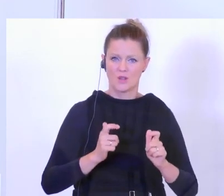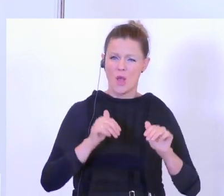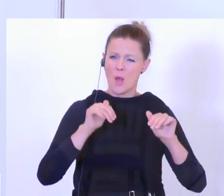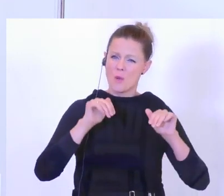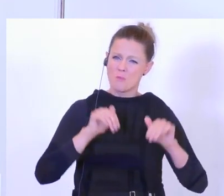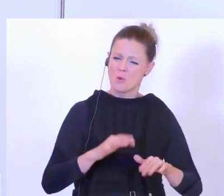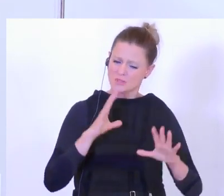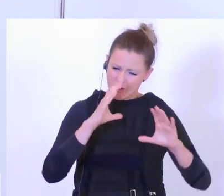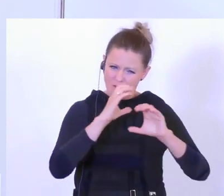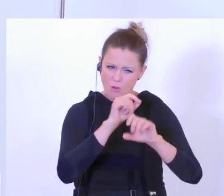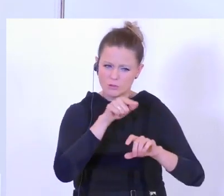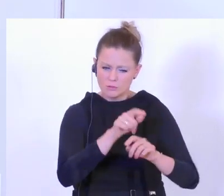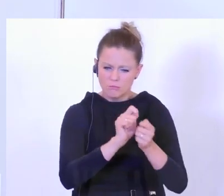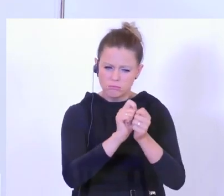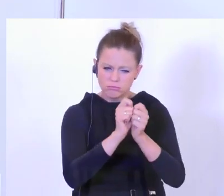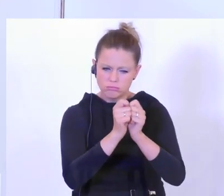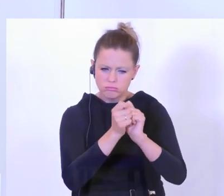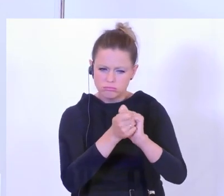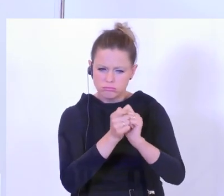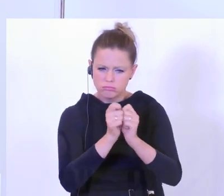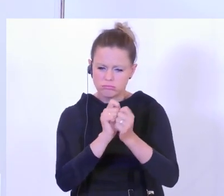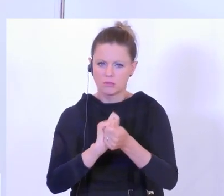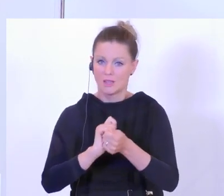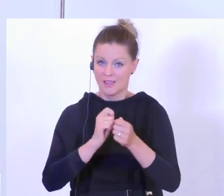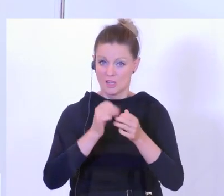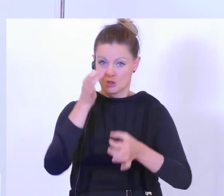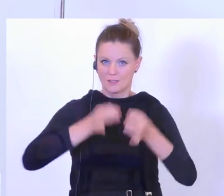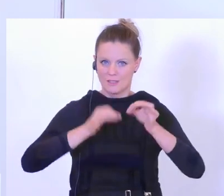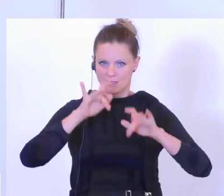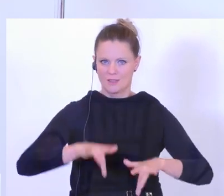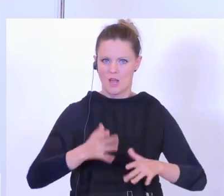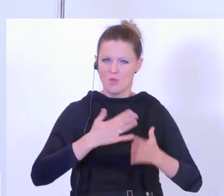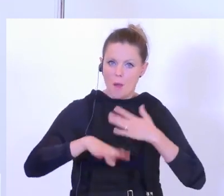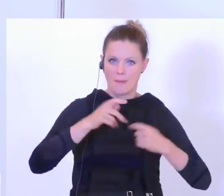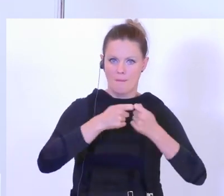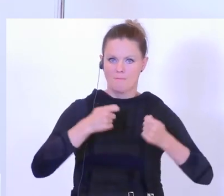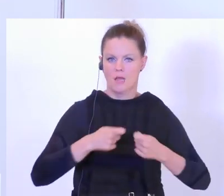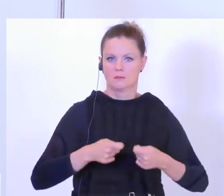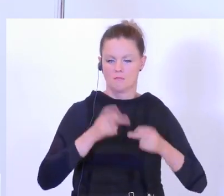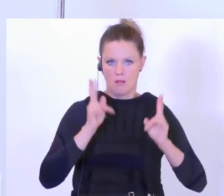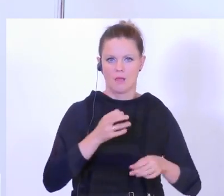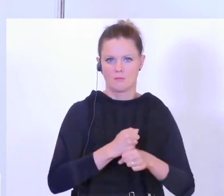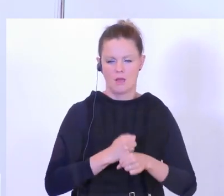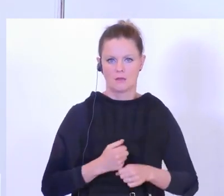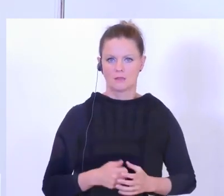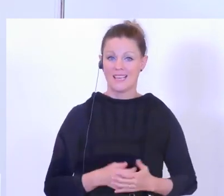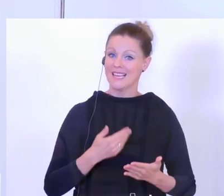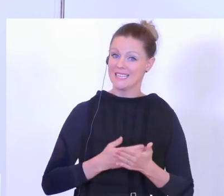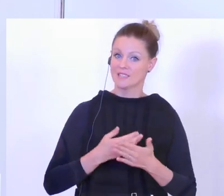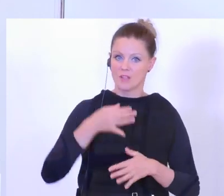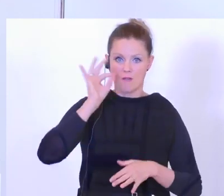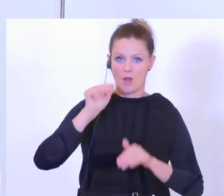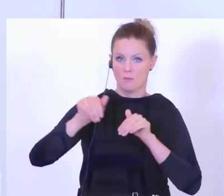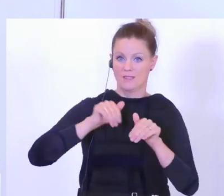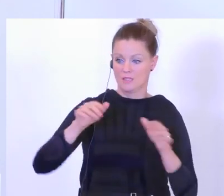hinzuschauen, ob wir Veränderungen und Abweichungen in der Statistik sehen, um noch mehr Maßnahmen setzen zu müssen. Deswegen haben wir mit dem